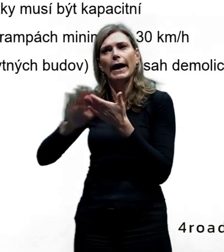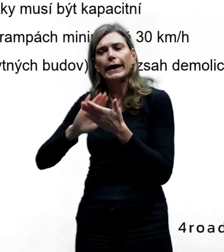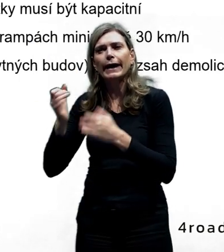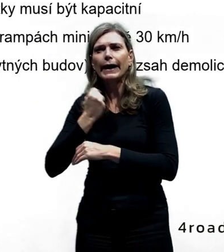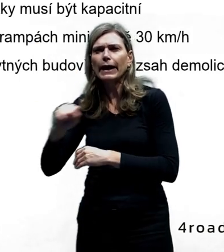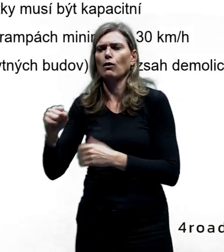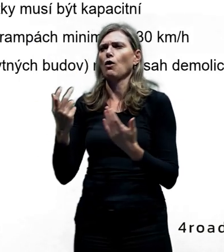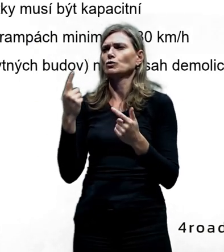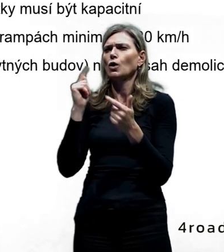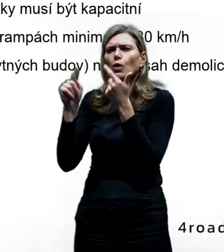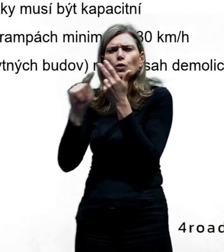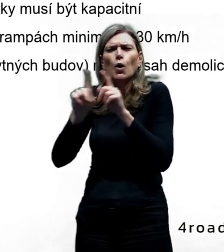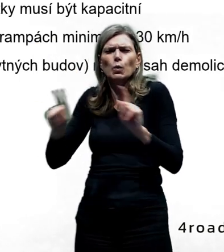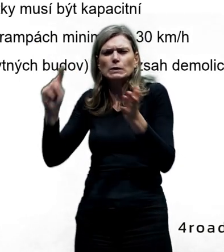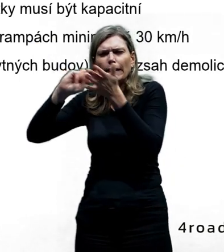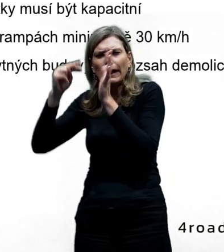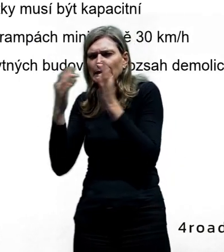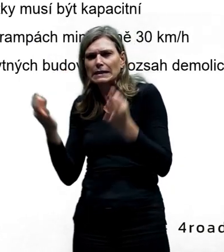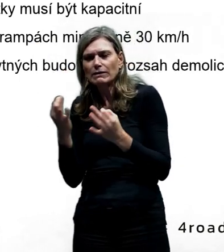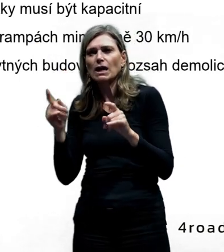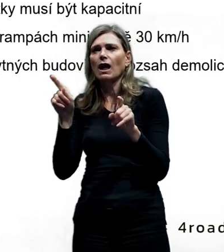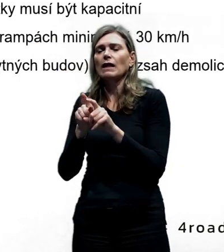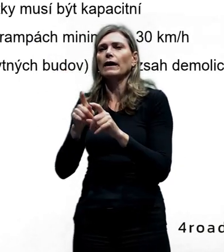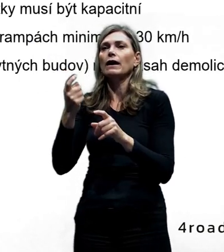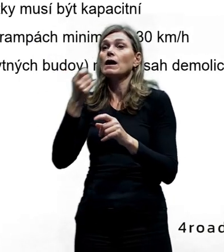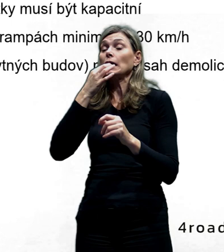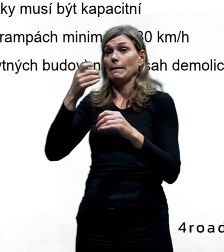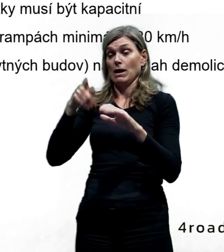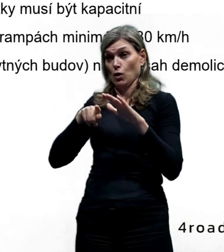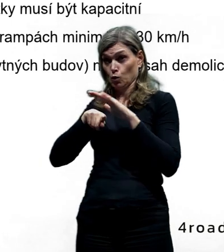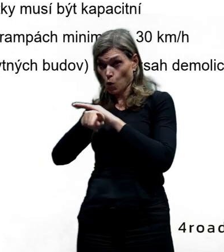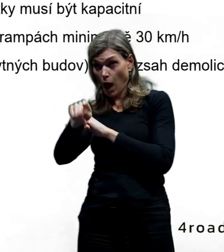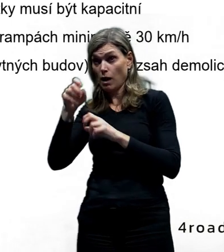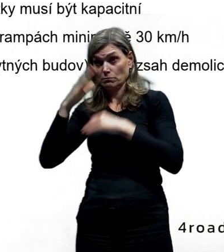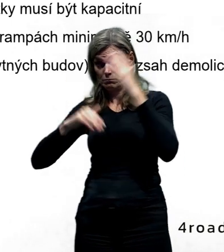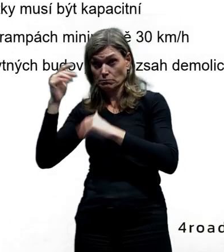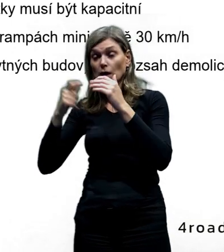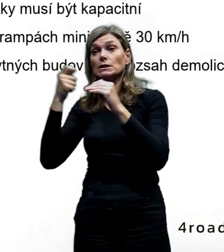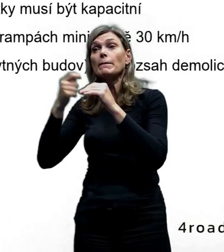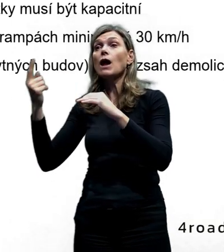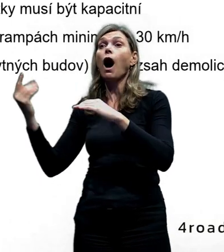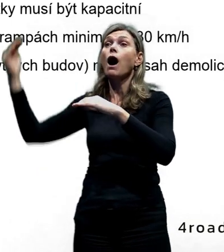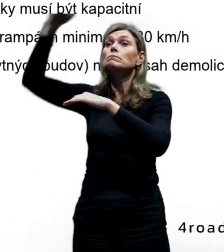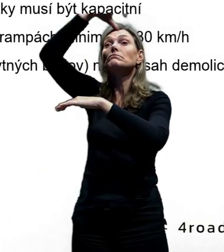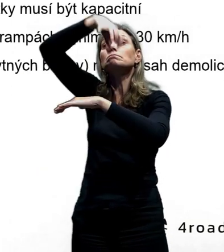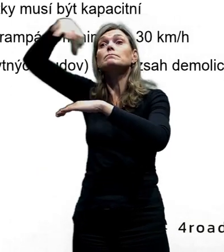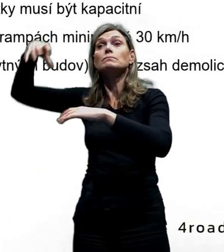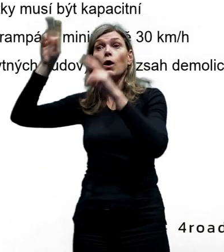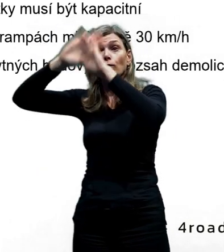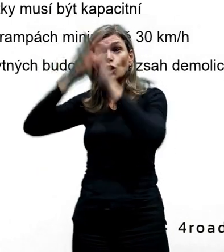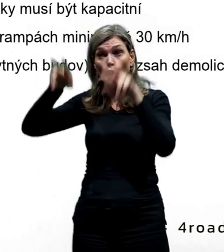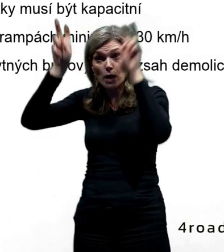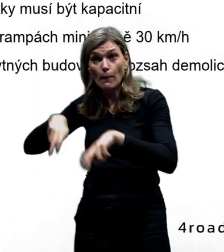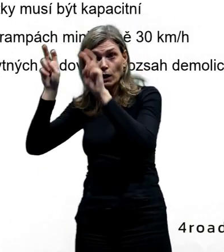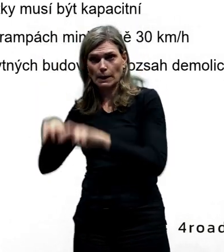určitě v neposlední řadě nesmí docházet k nadměrným demolicím, protože tím, by jsme si tu úlohu výrazně zjednodušili, ty demolice by měly zhruba